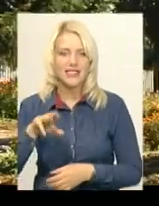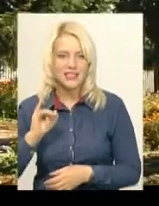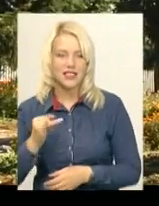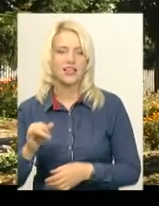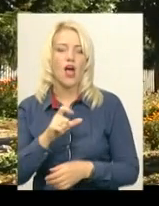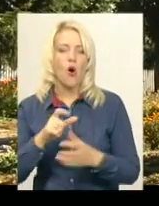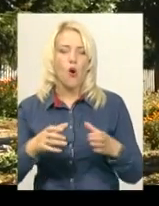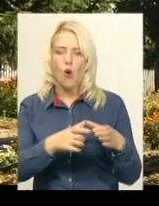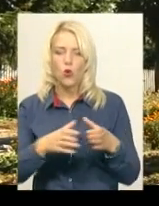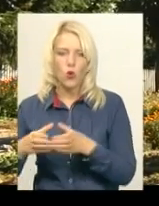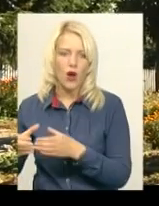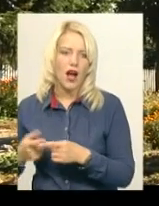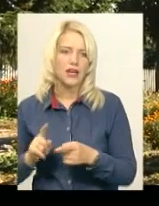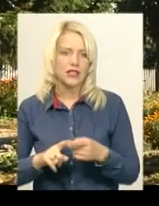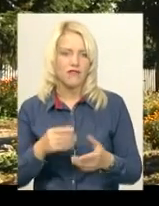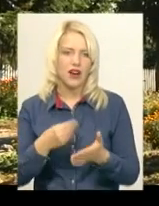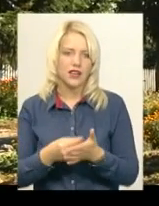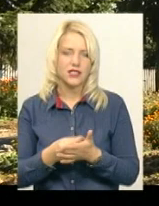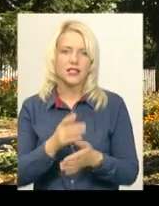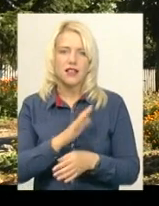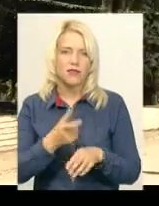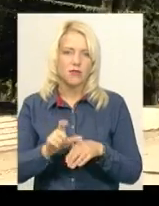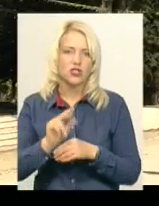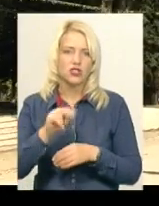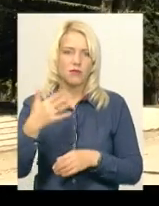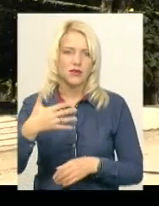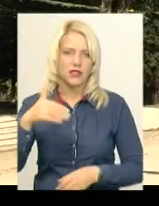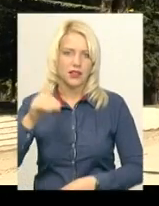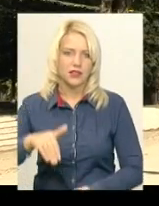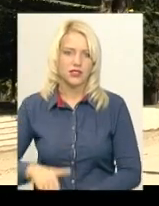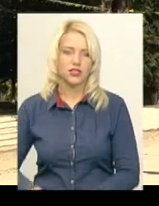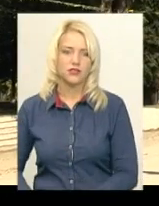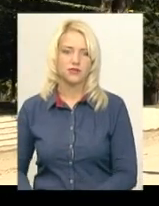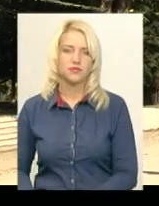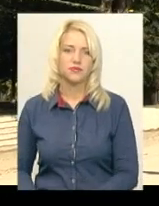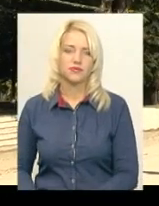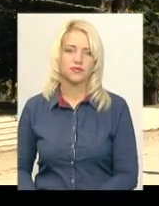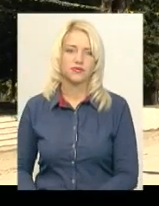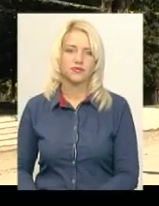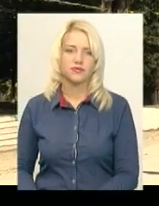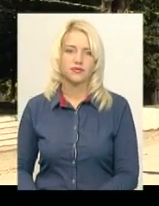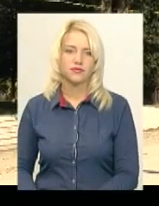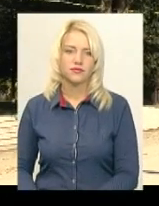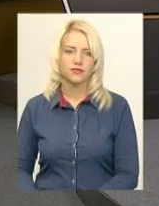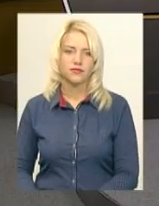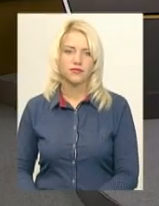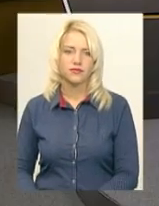Вартість кожного проєкту, нагадаю, не перевищує 50 тисяч гривень. Світлана Поробок, Володимир Паламар, Новини, Поділя, Центр.